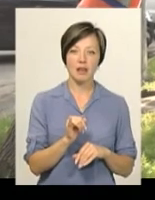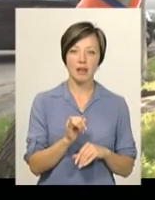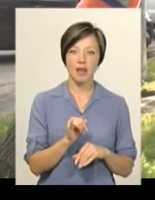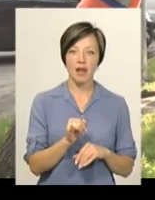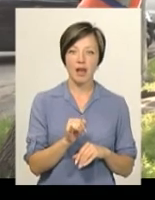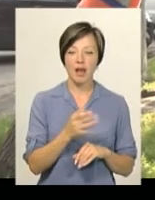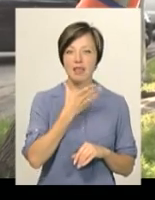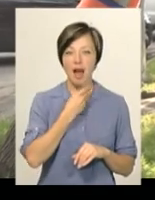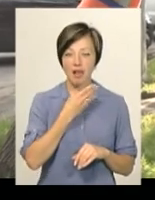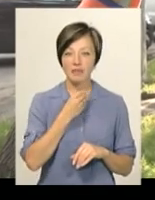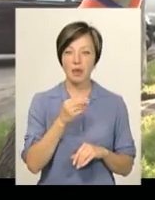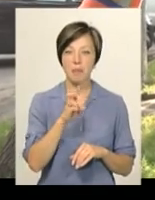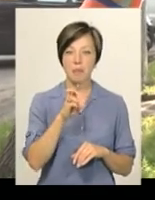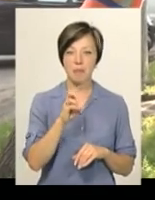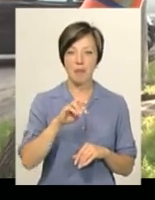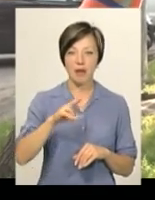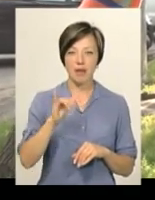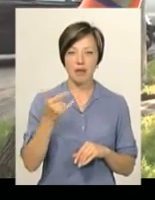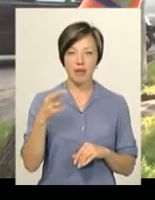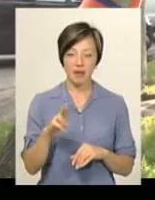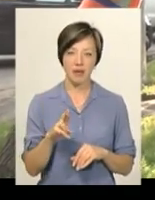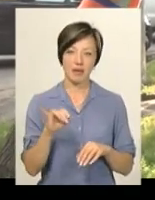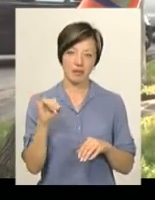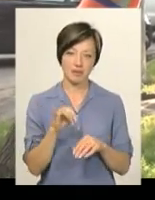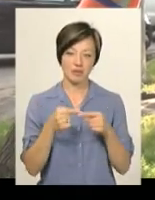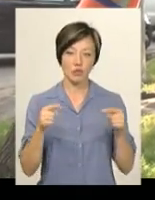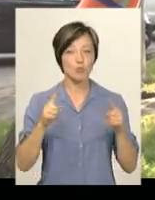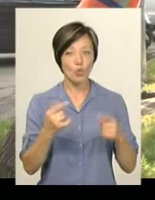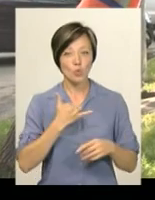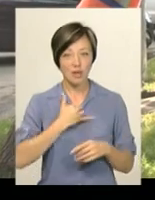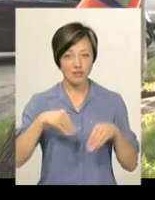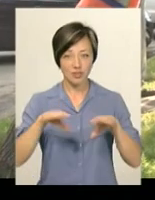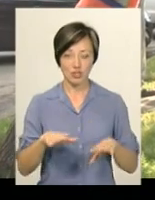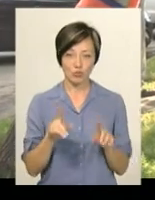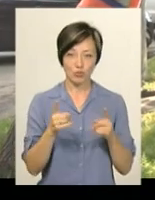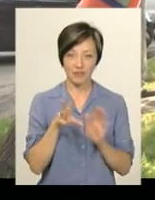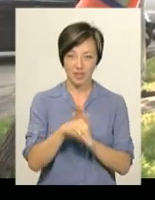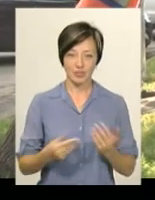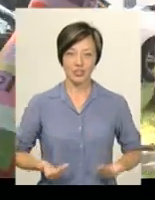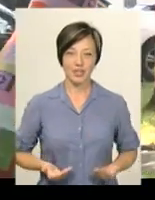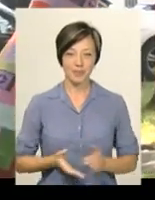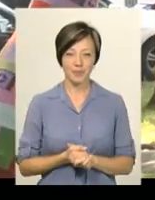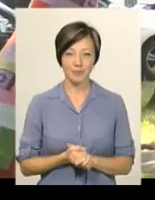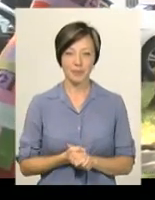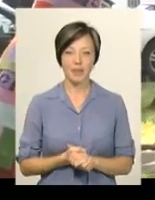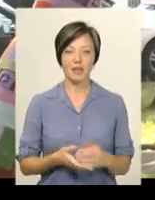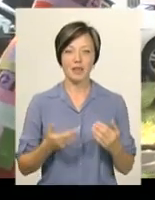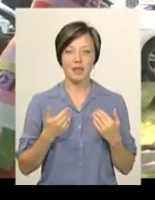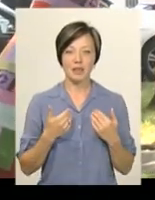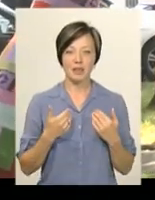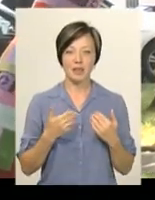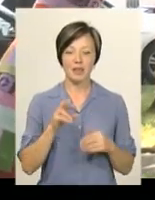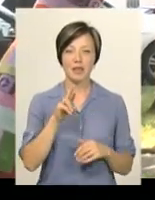Бельгії, в Вені. Я вирішила, чому в нас в Хмельницькому таке не втілити в життя. Ярн – це